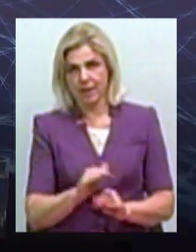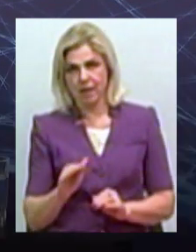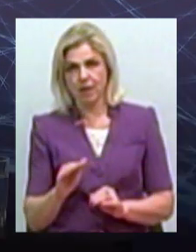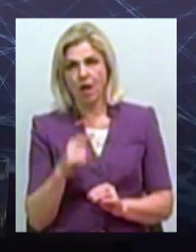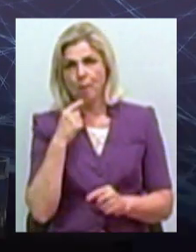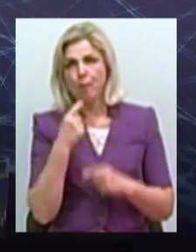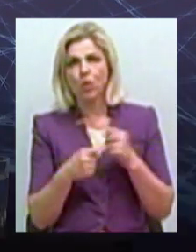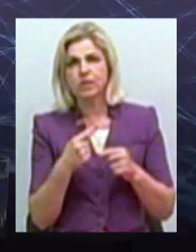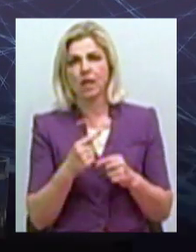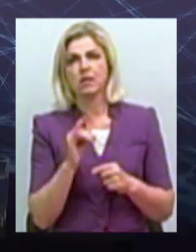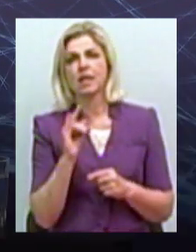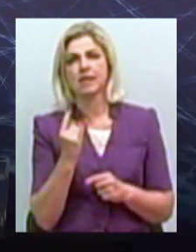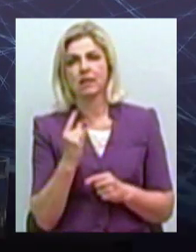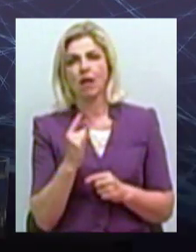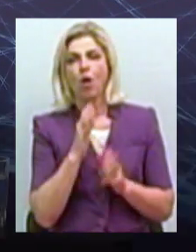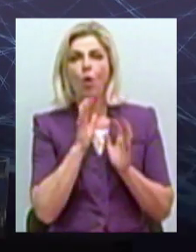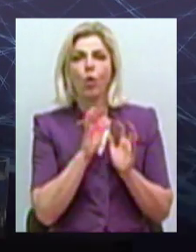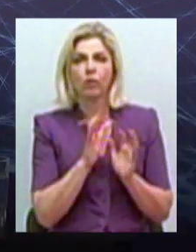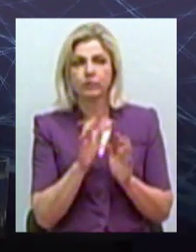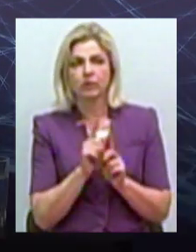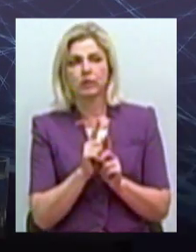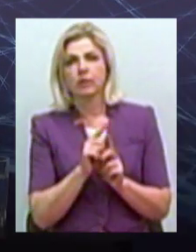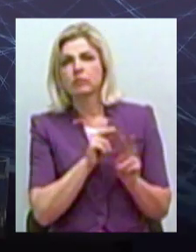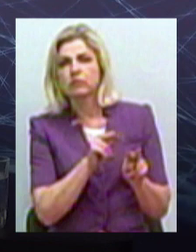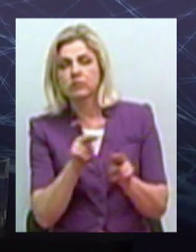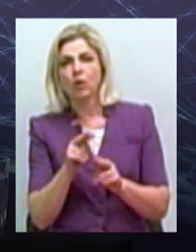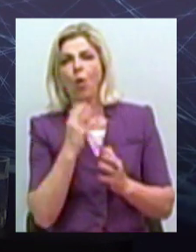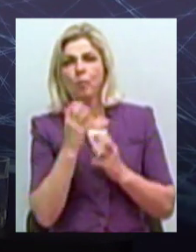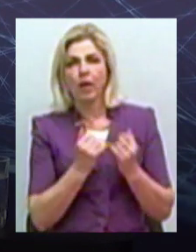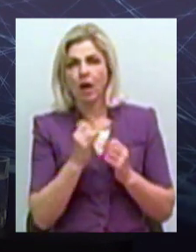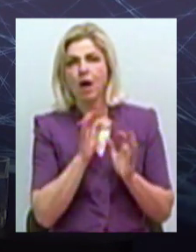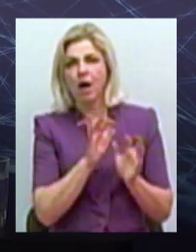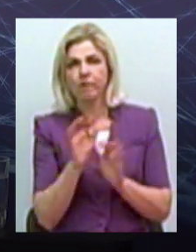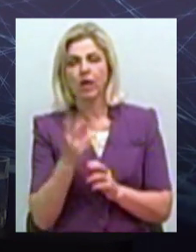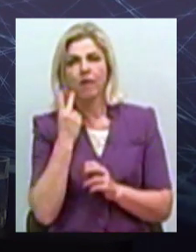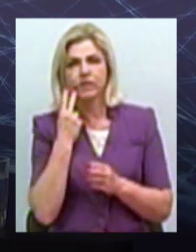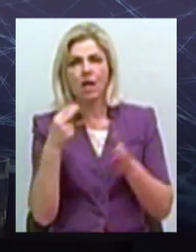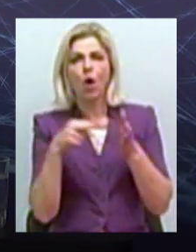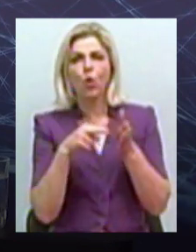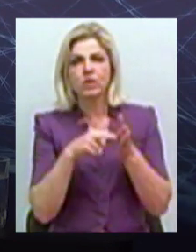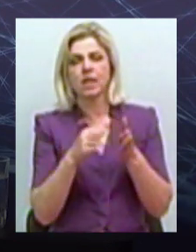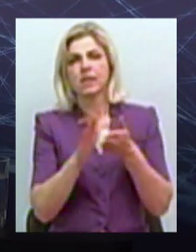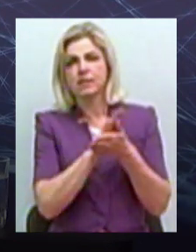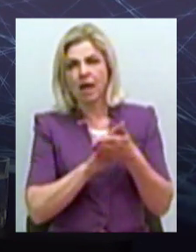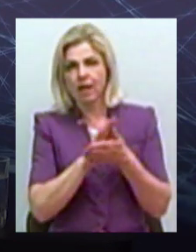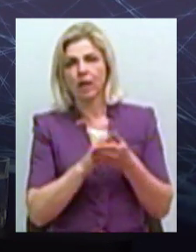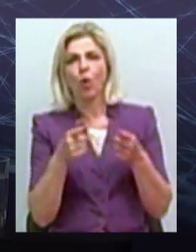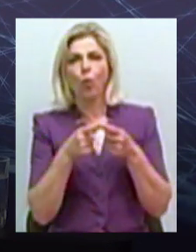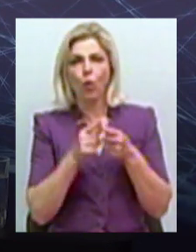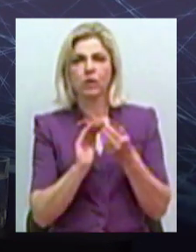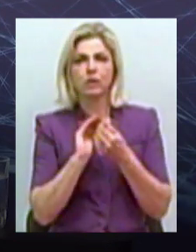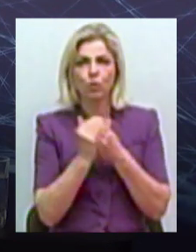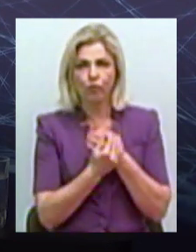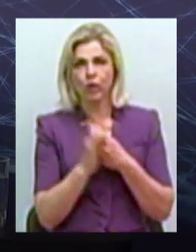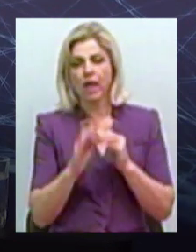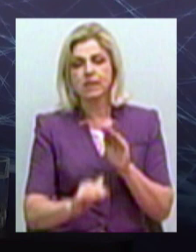постійно її оберігають від усього, постійно закриті розетки, чи вугли гострі, чи ще щось, навіть з